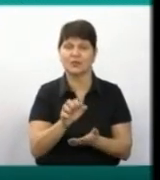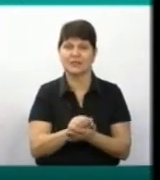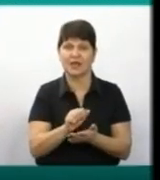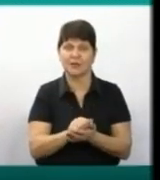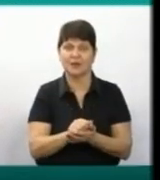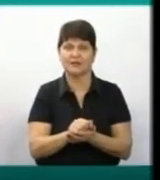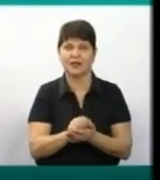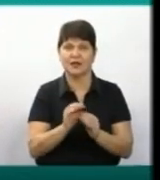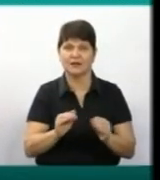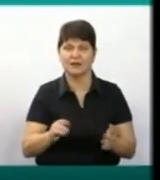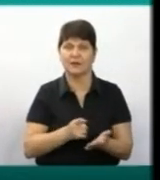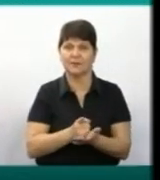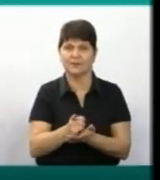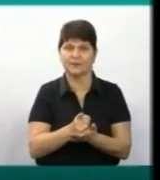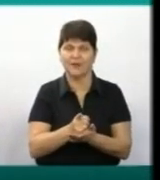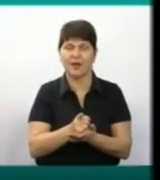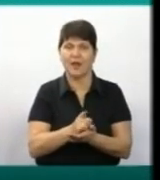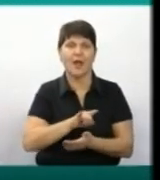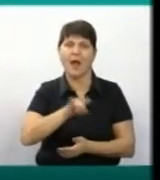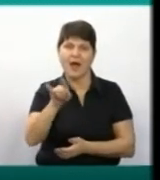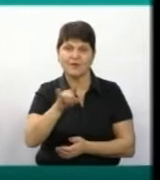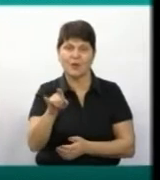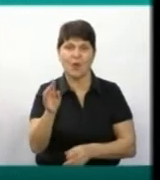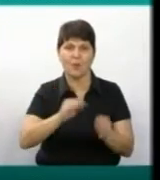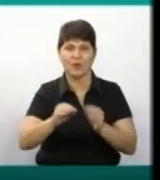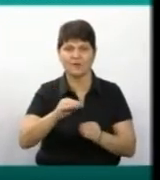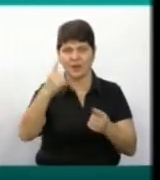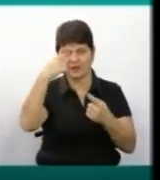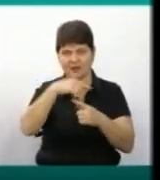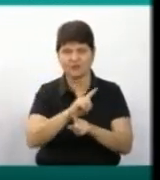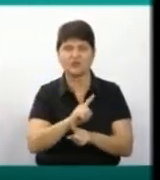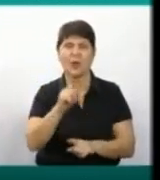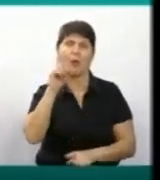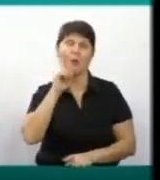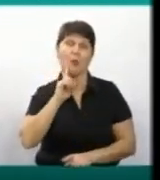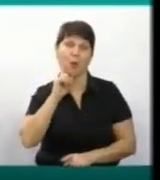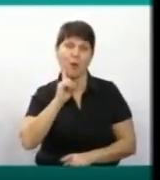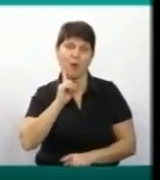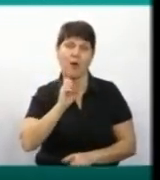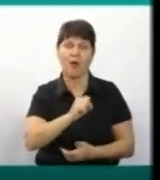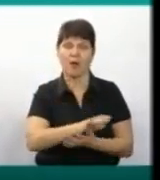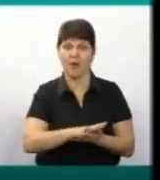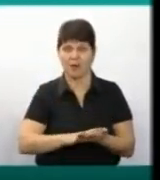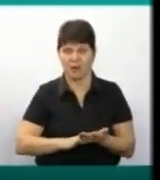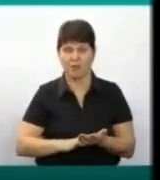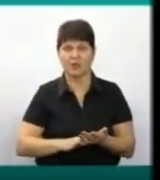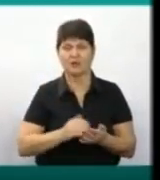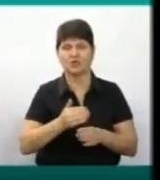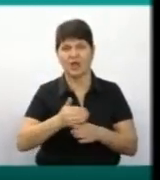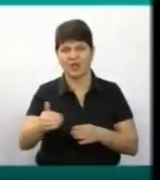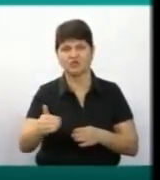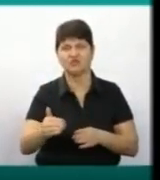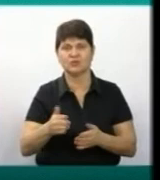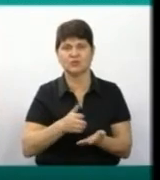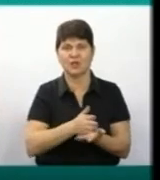напрямками авіамоделювання та технічного майстерня. Поки що, але подаршу ми будемо і інші напрямки